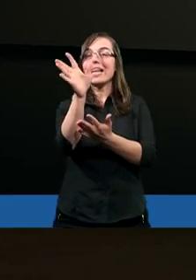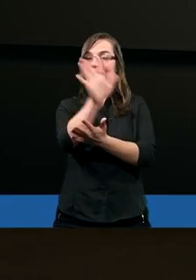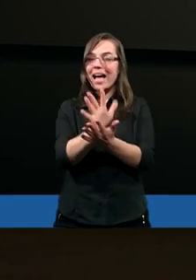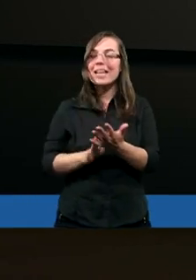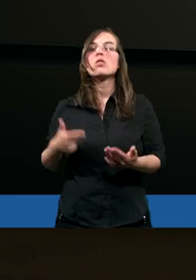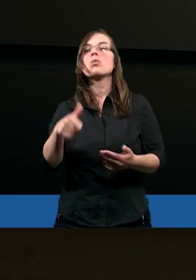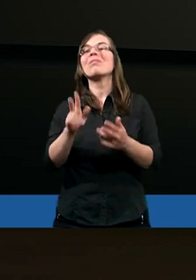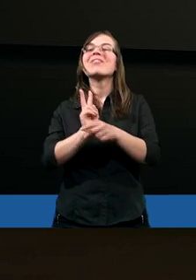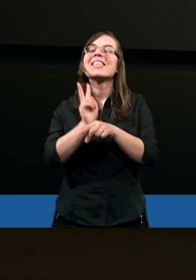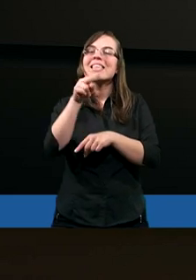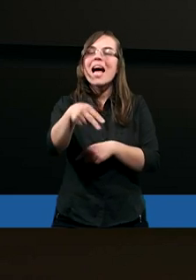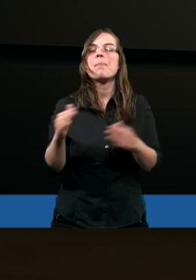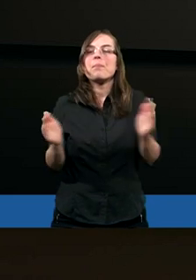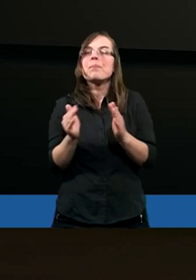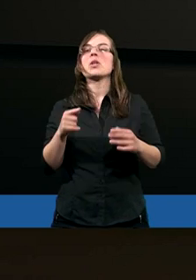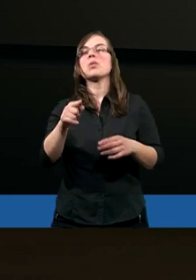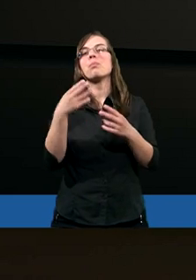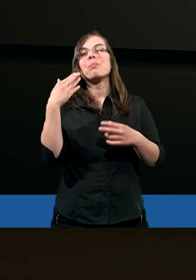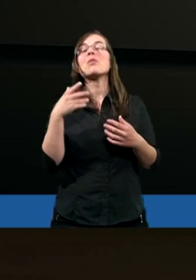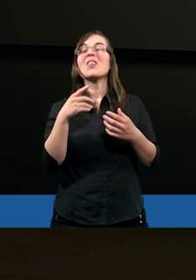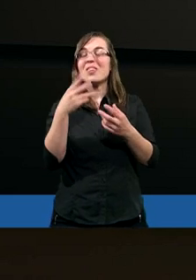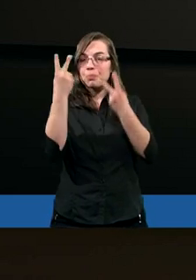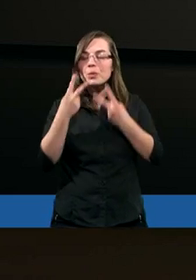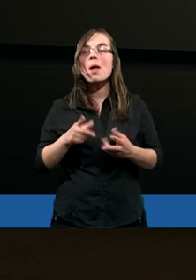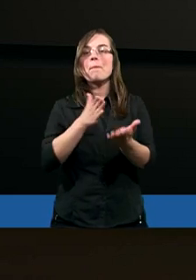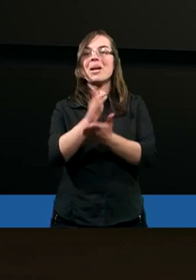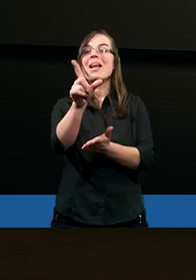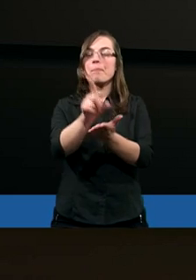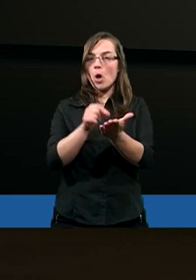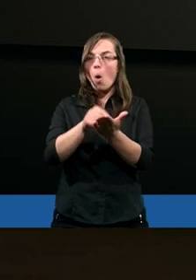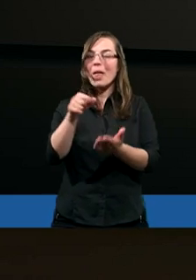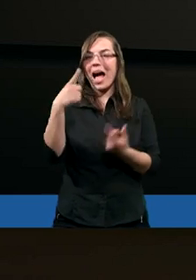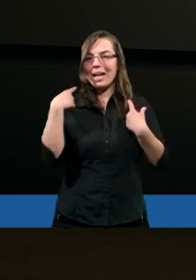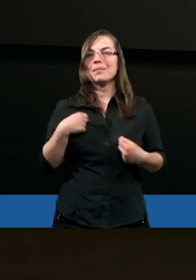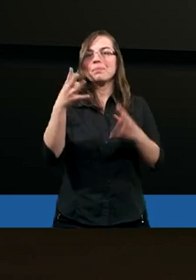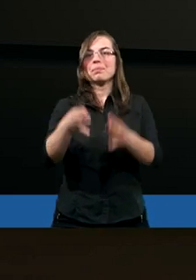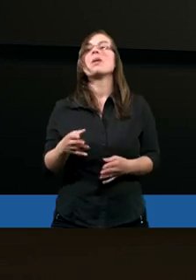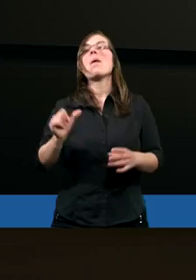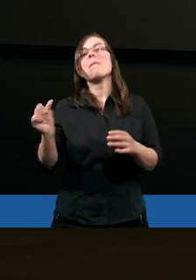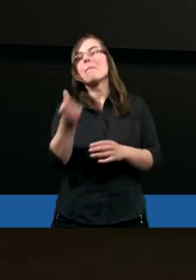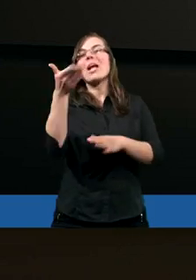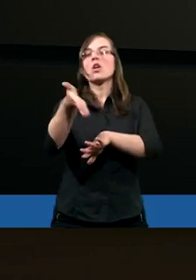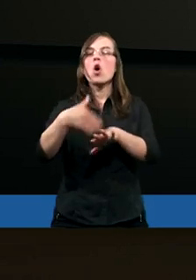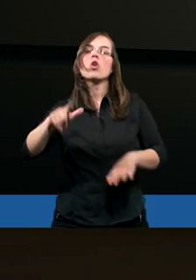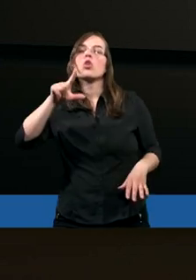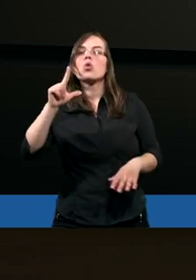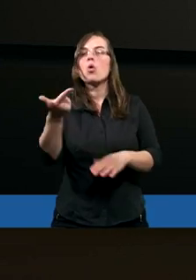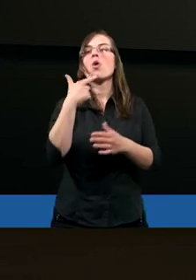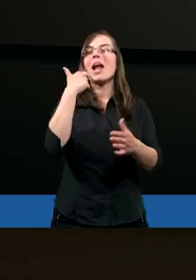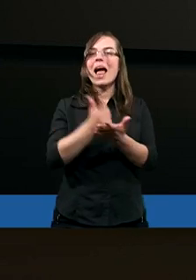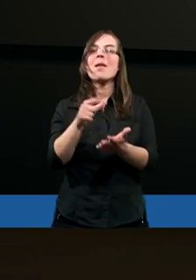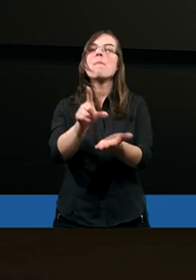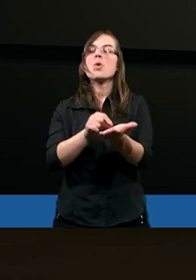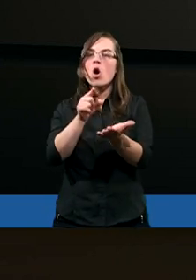wstępu, krótkiego wstępu i powitania napisanego przez Piotra wiele lat temu. Pierwszy rozdział drugiego listu